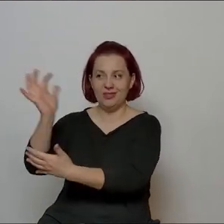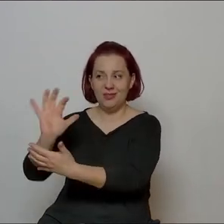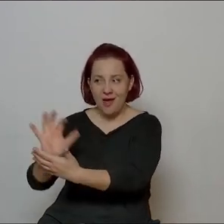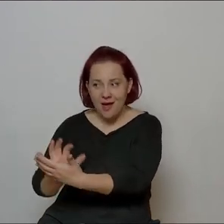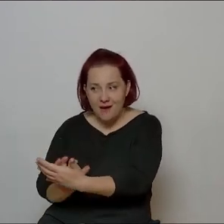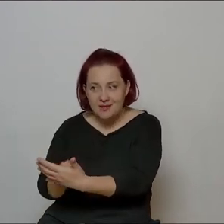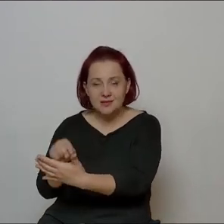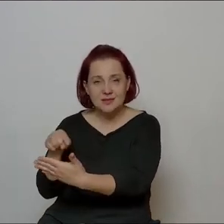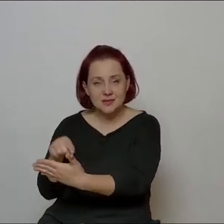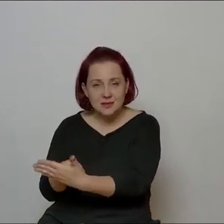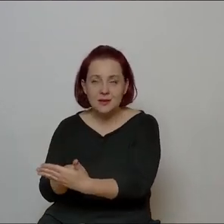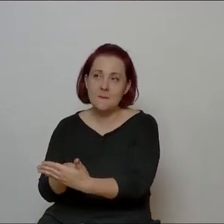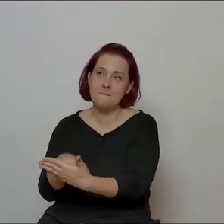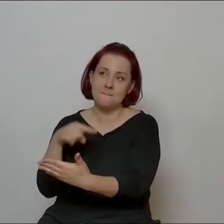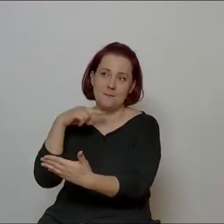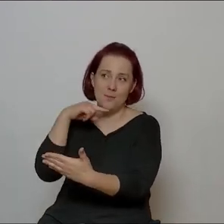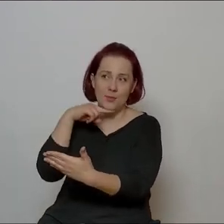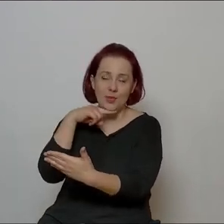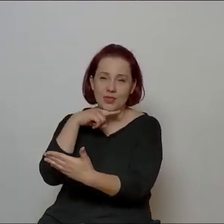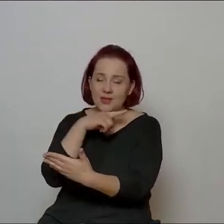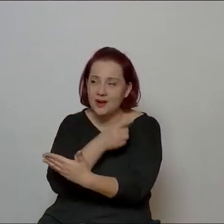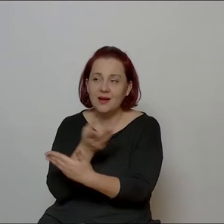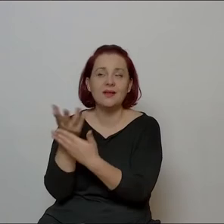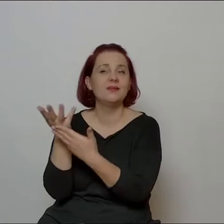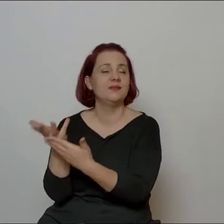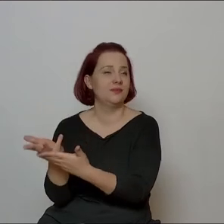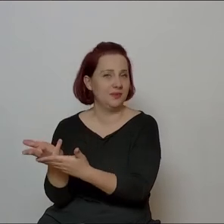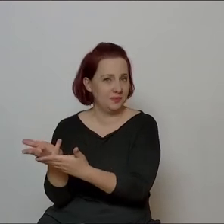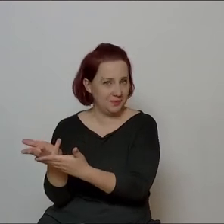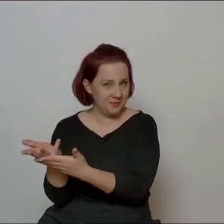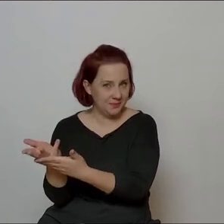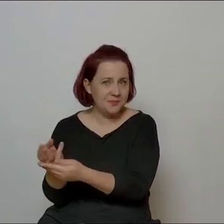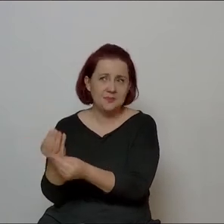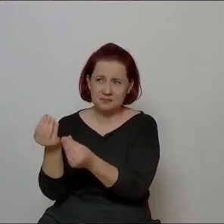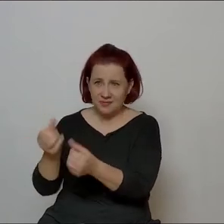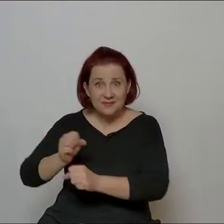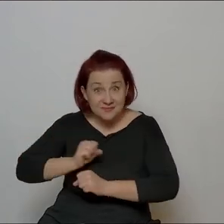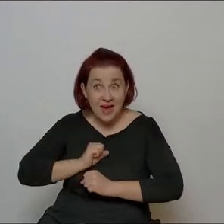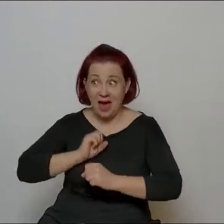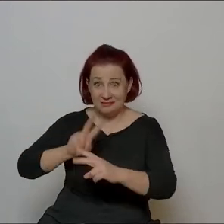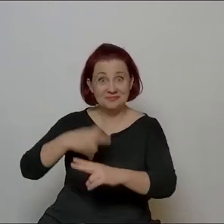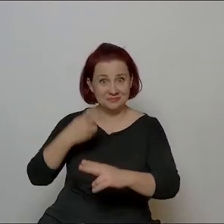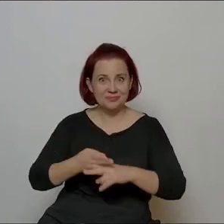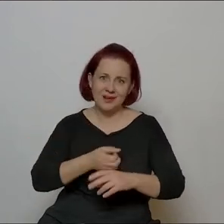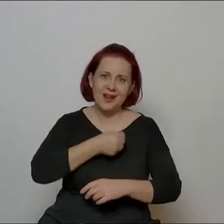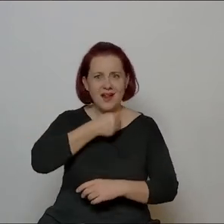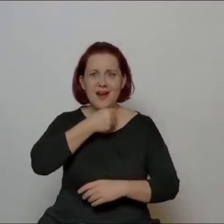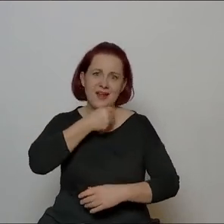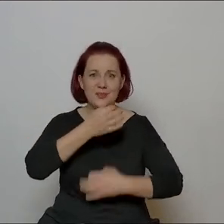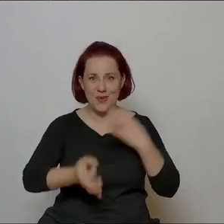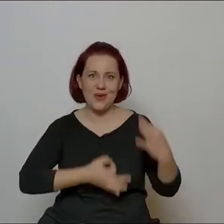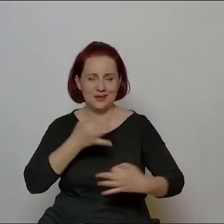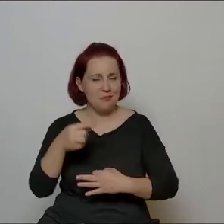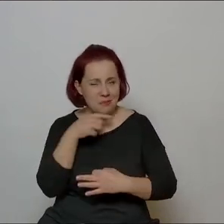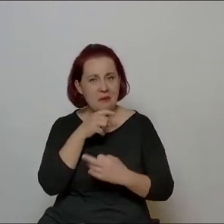fajne piosenki po prostu. W piosenki, które